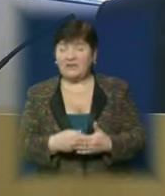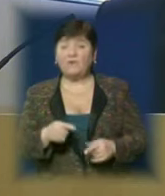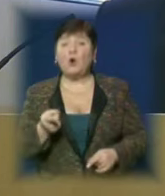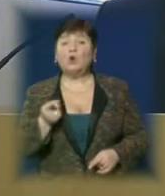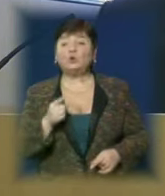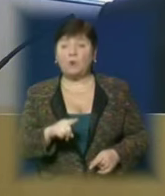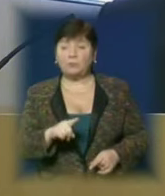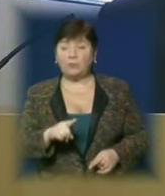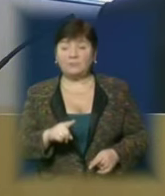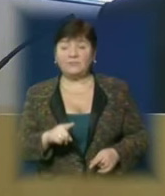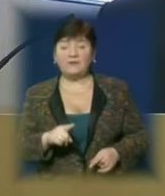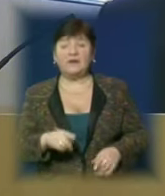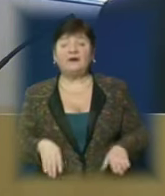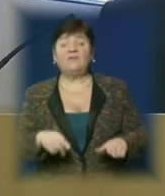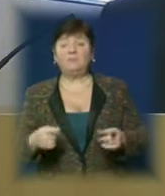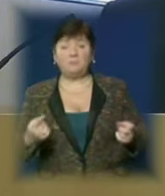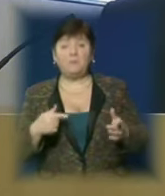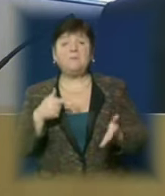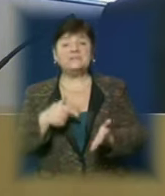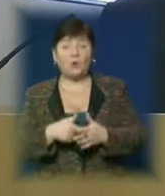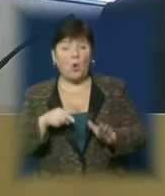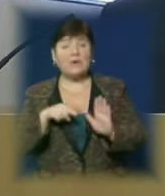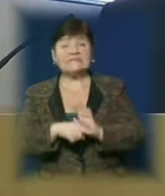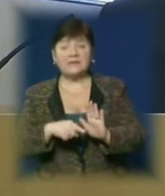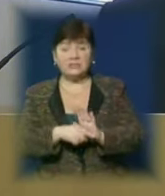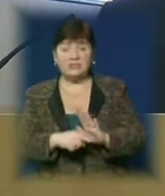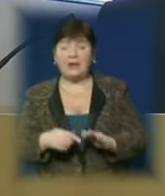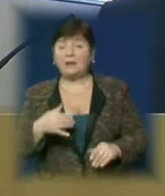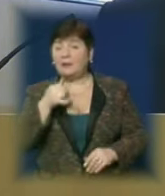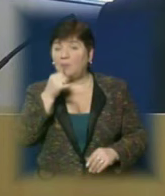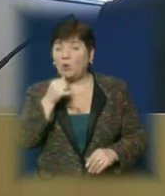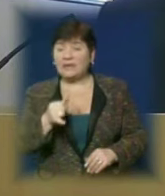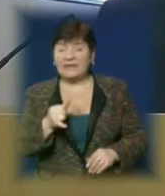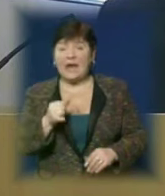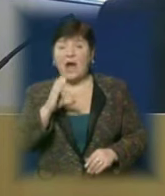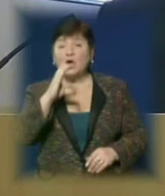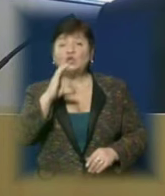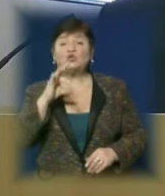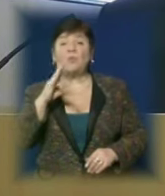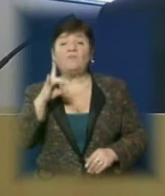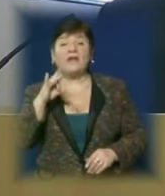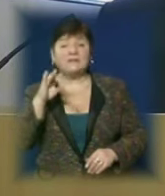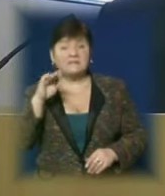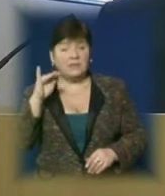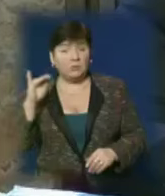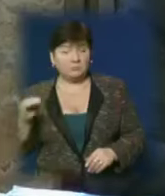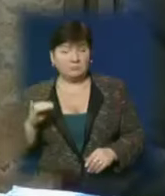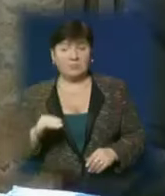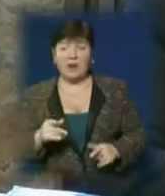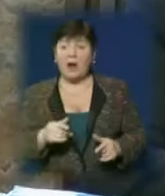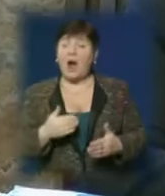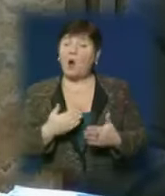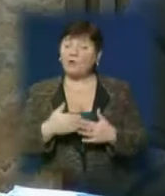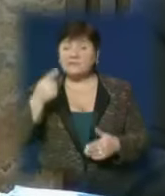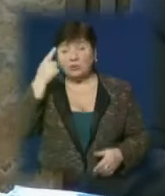по містах обласного значення. Не могли ми передбачати існувенцію на їх фінансування з обласного бюджету. А от на